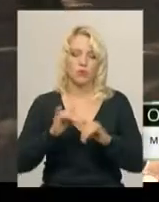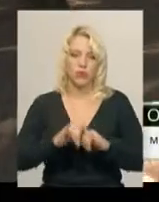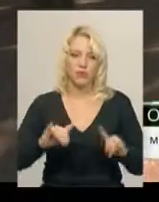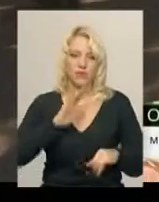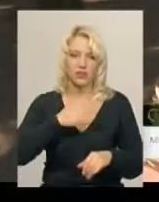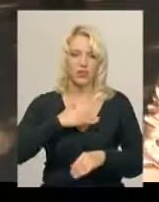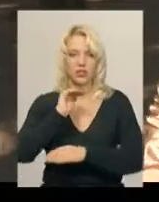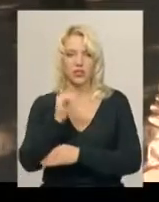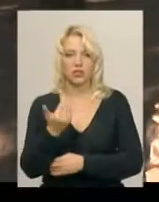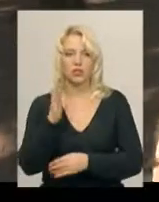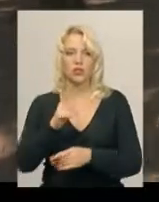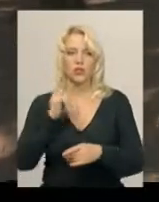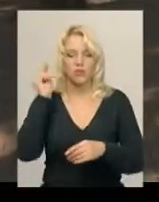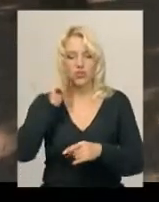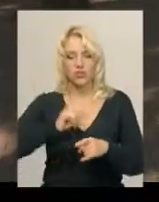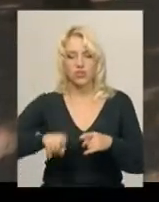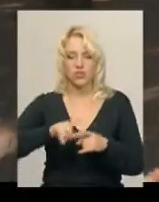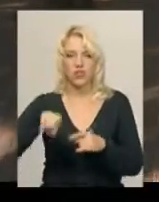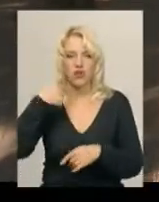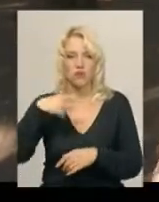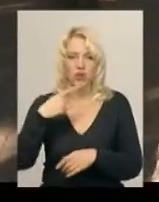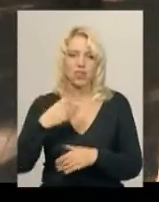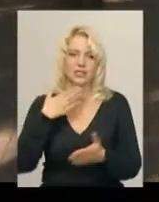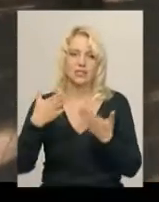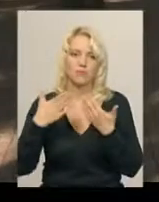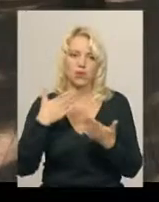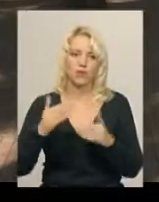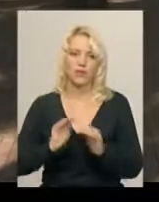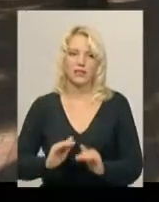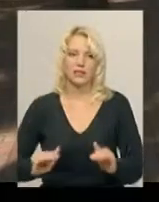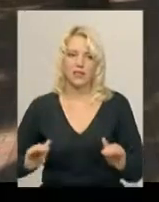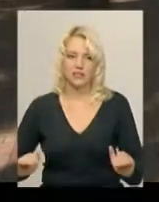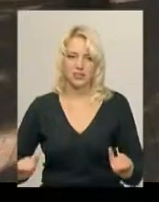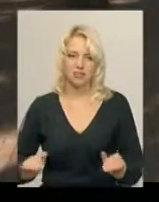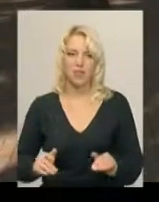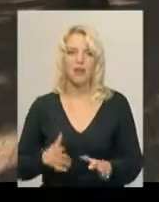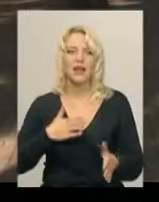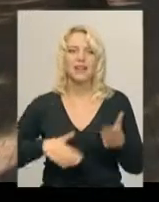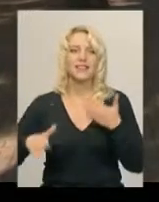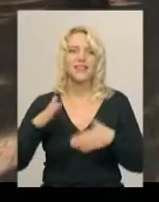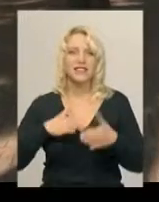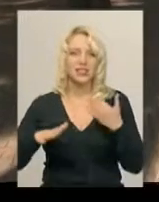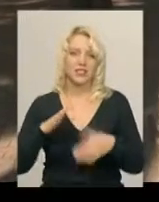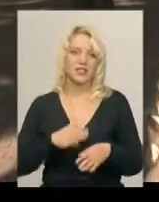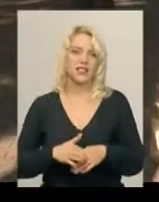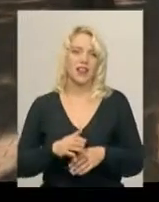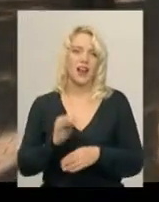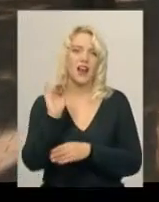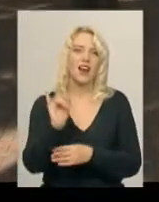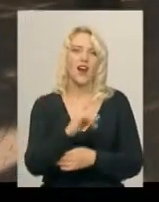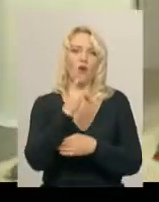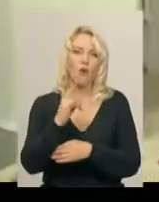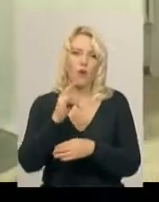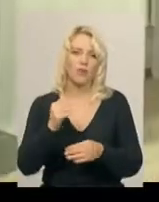вчитися швидше говорити, спілкуватися з дітками, тішитися ляльковій